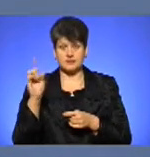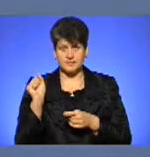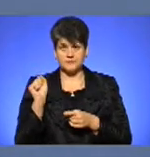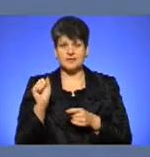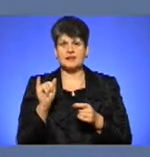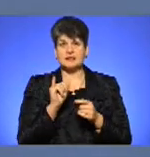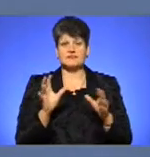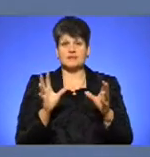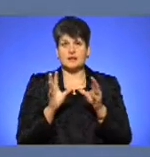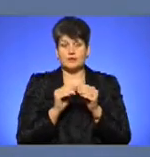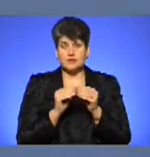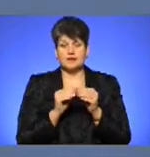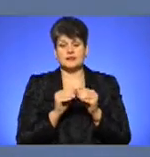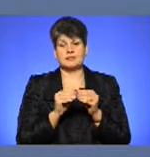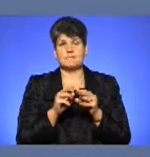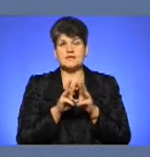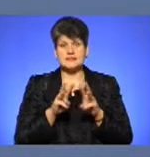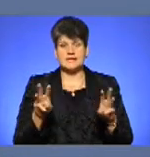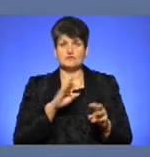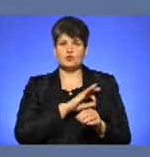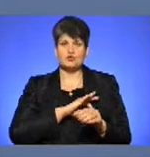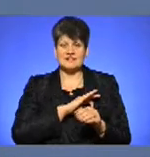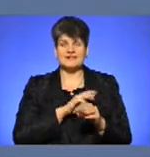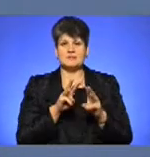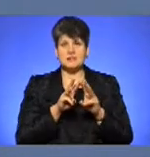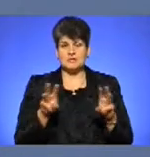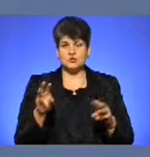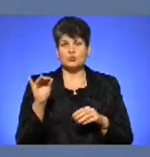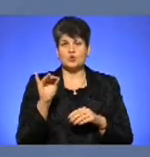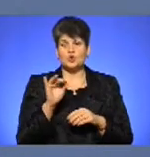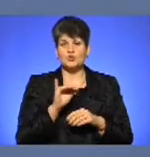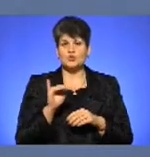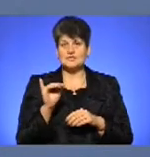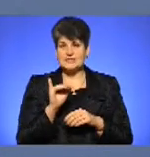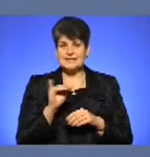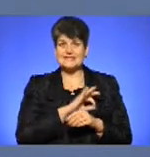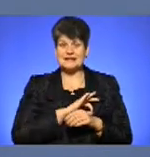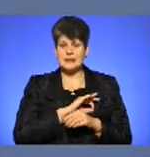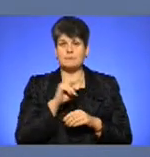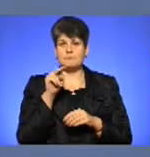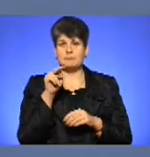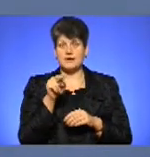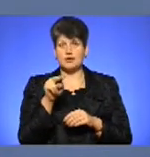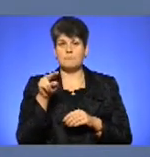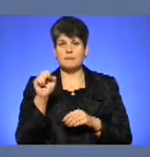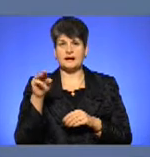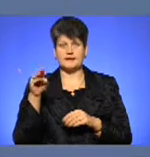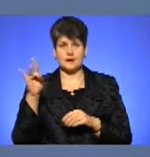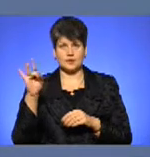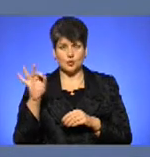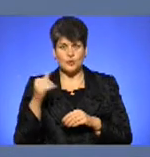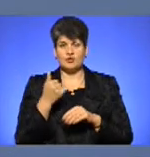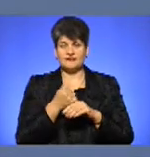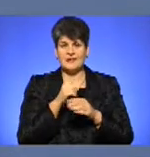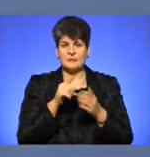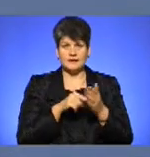із Міністерством юстиції, і особисто із Міністром юстиції Павлом Петренком. І головне питання, безумовно,